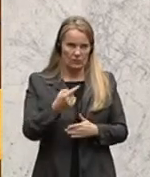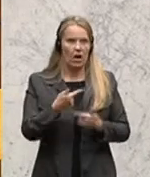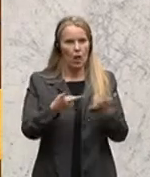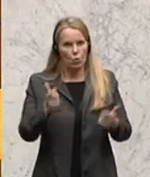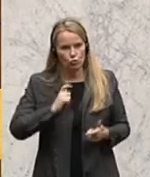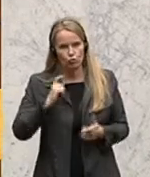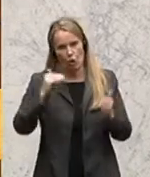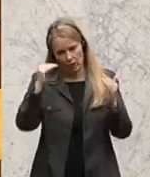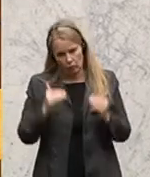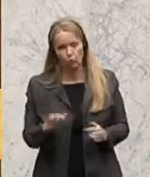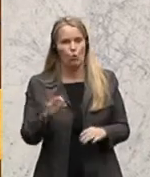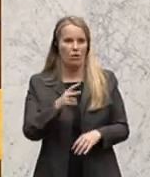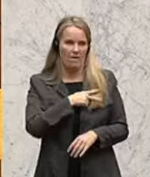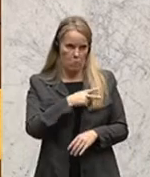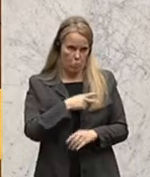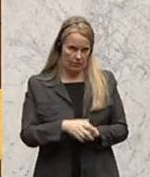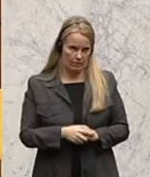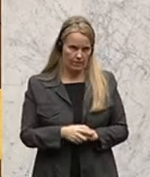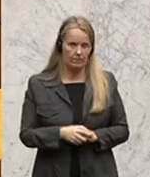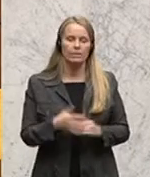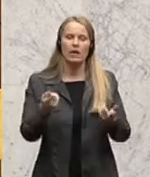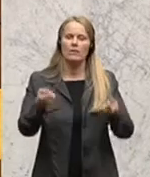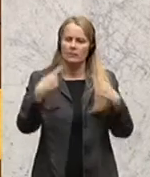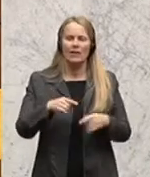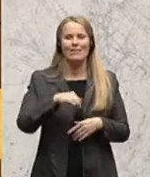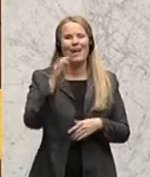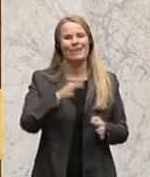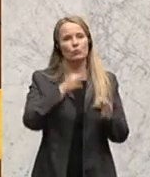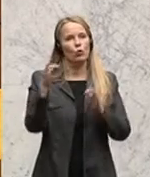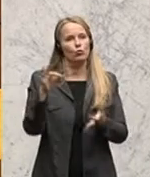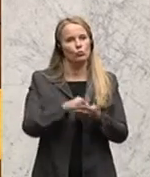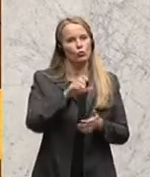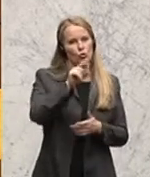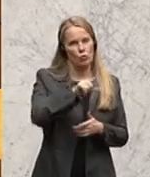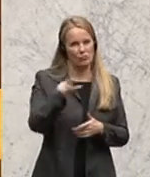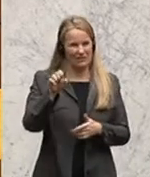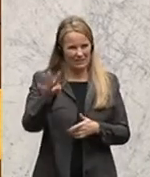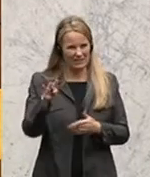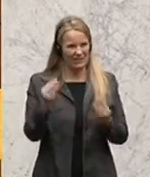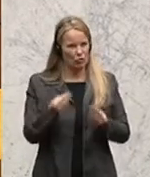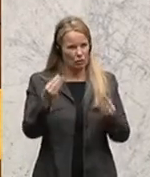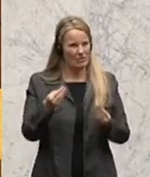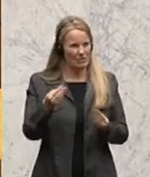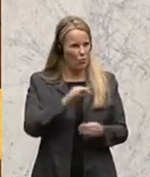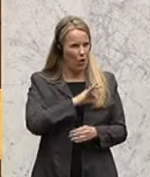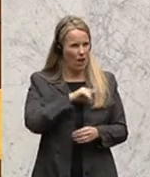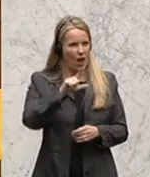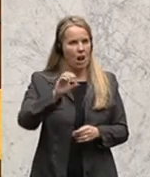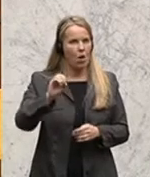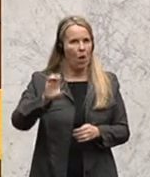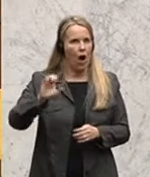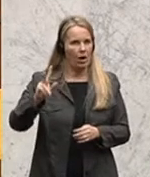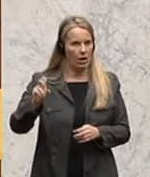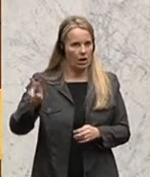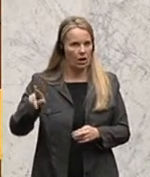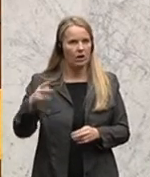Lohnsteuerung und dort auch bei Vermögen. Ich möchte aber jetzt zu den Tagesordnungspunkten 12 bis 14 des geschätzten Kollegen Larka Stellung nehmen. Wie bereits